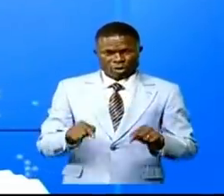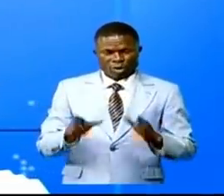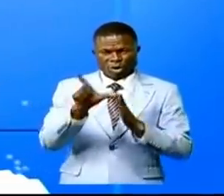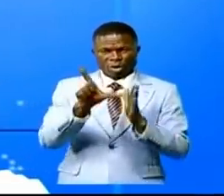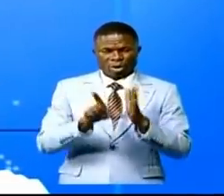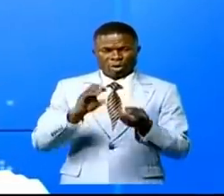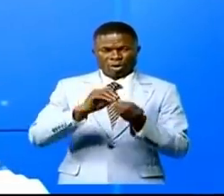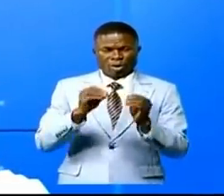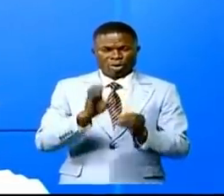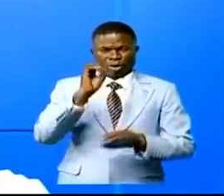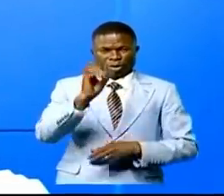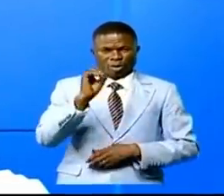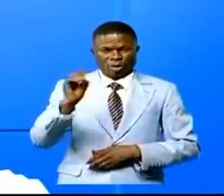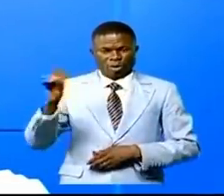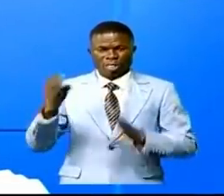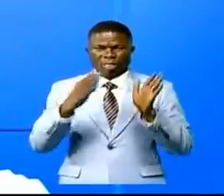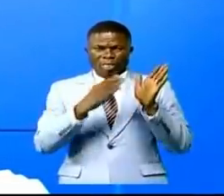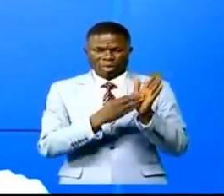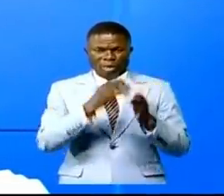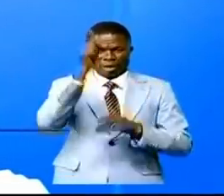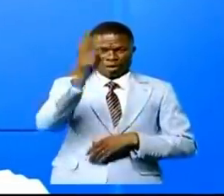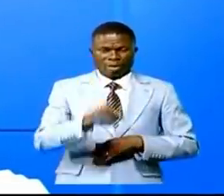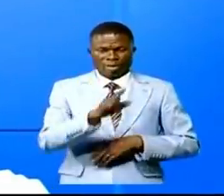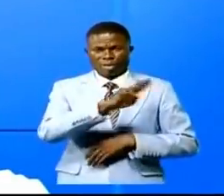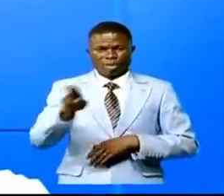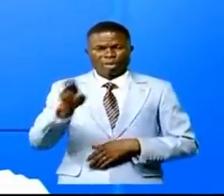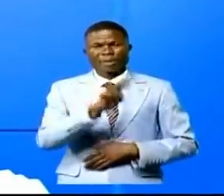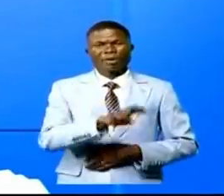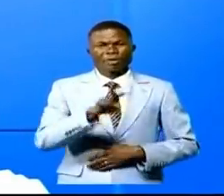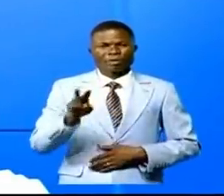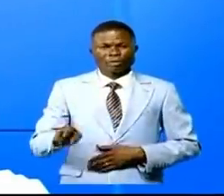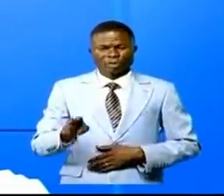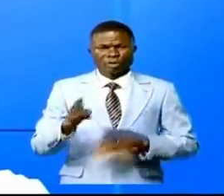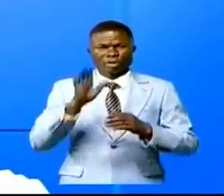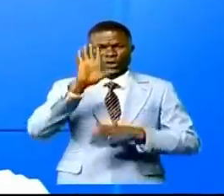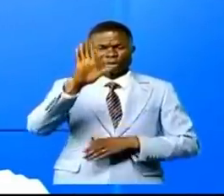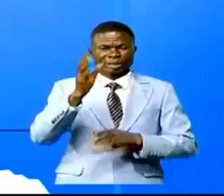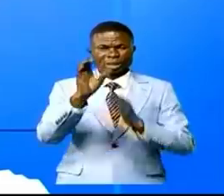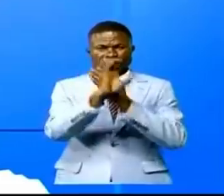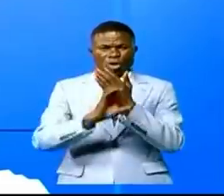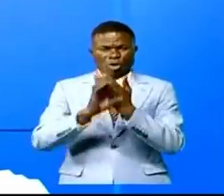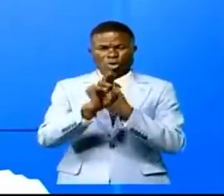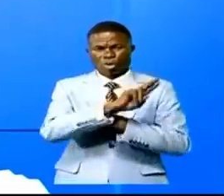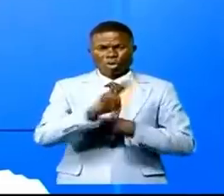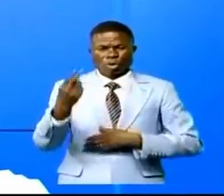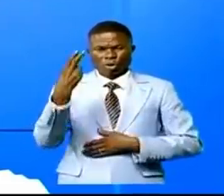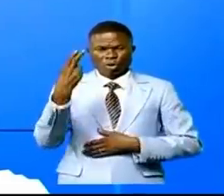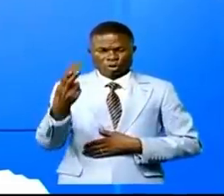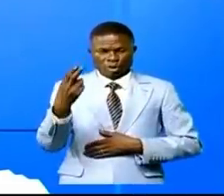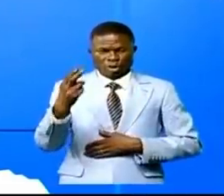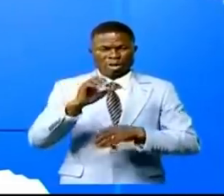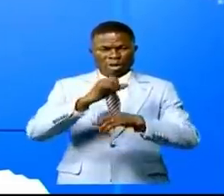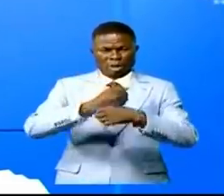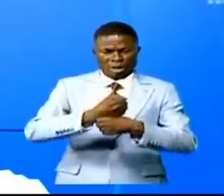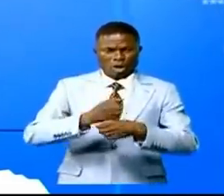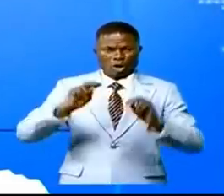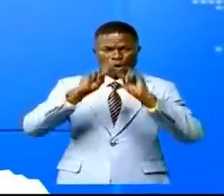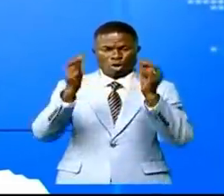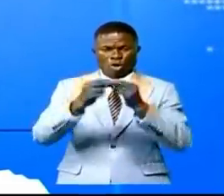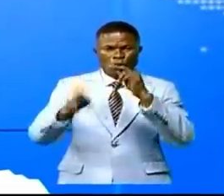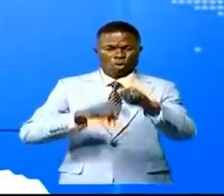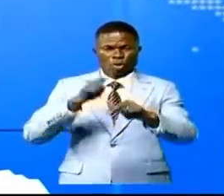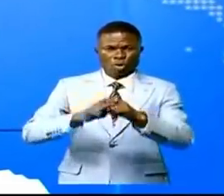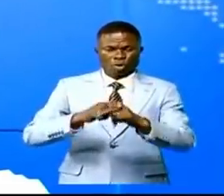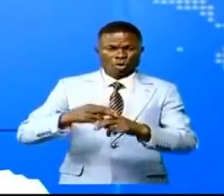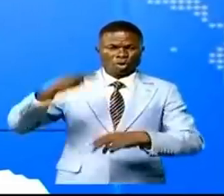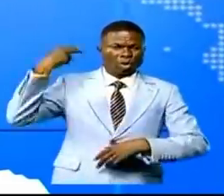numéro 009, barre 2022 du 5 août 2002, portant création de l'Ordre national et